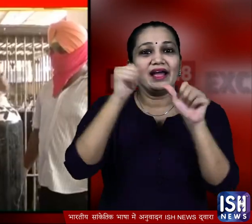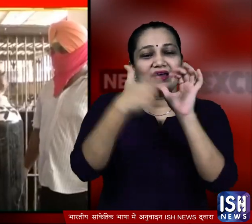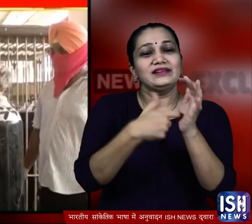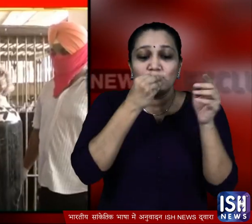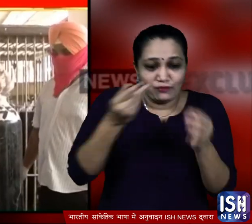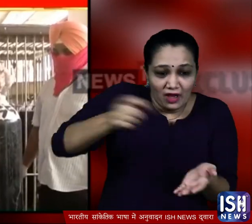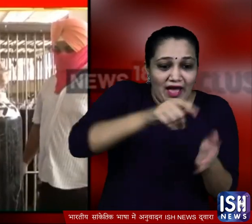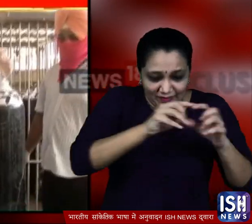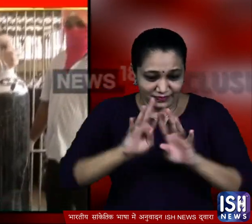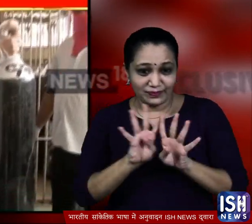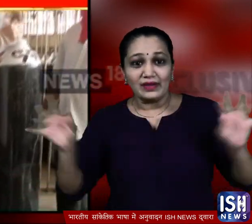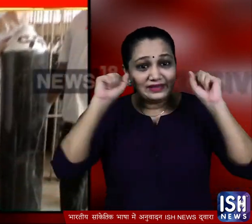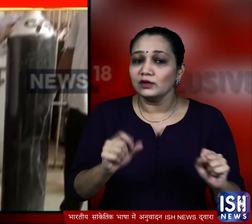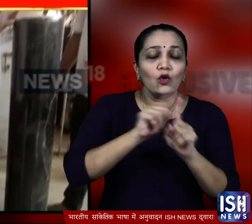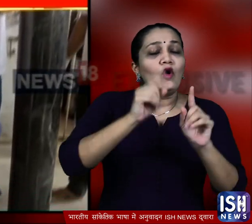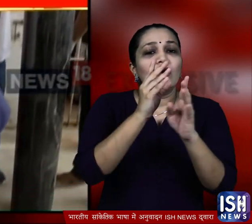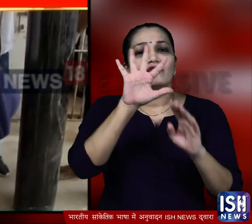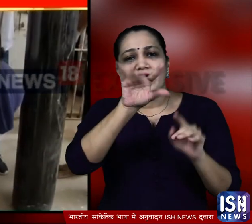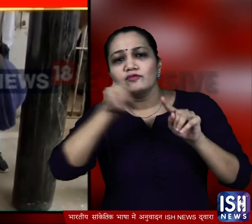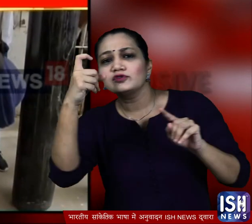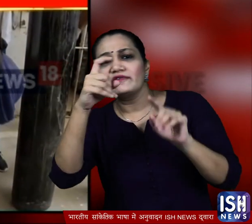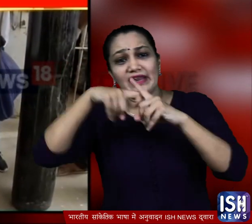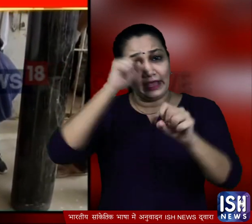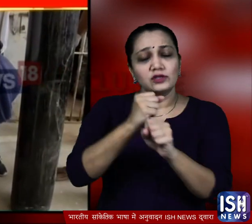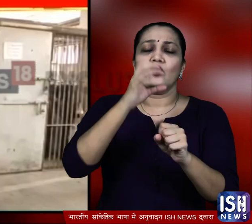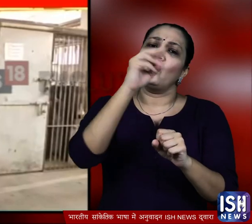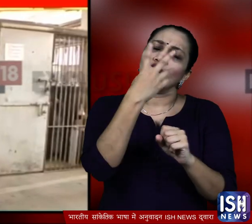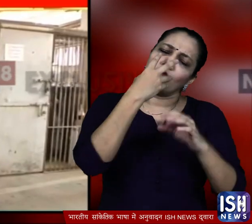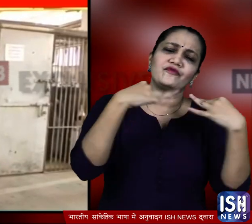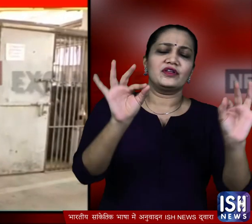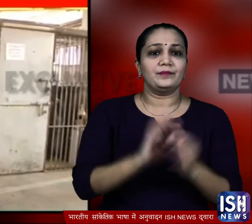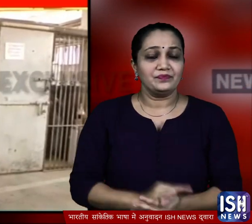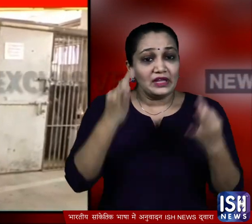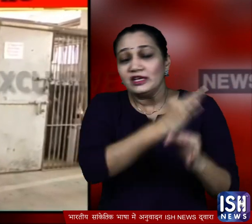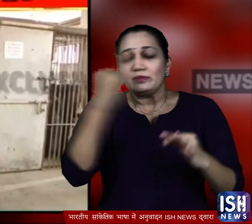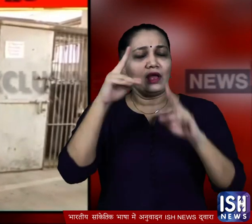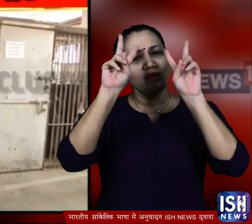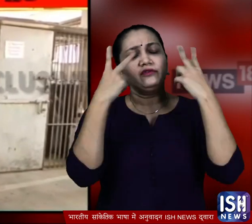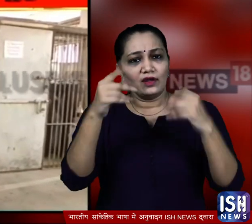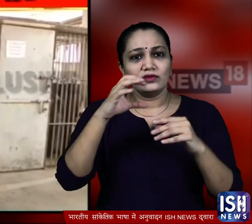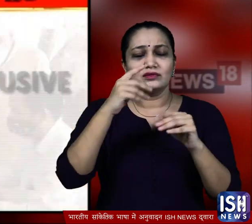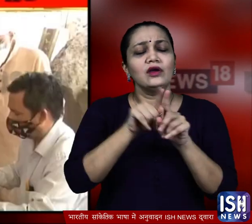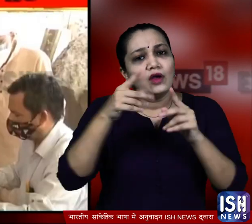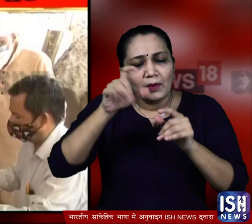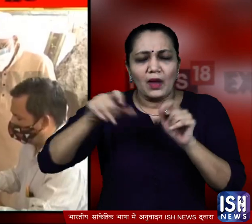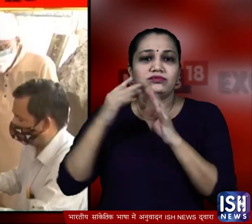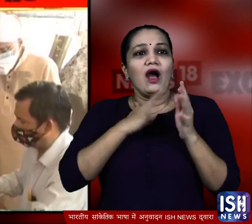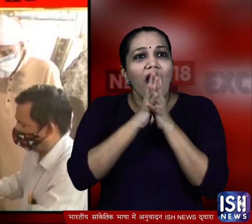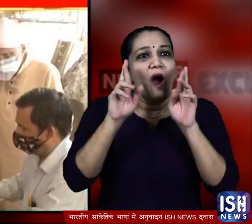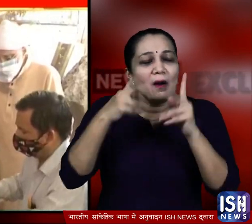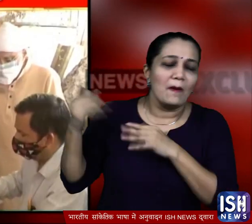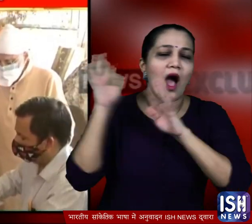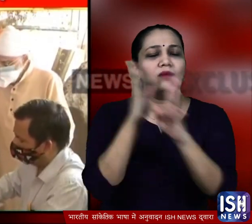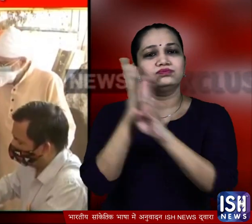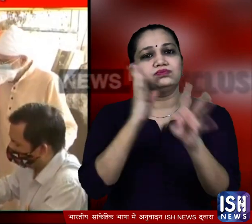गया बताया गया कि यहां 5-7 किलो तक आक्सिजन फ्री में भरवाई जा सकती है इस अनोखे लंगर की जानकारी मिलते ही यहां राहत की उमीद लेकर